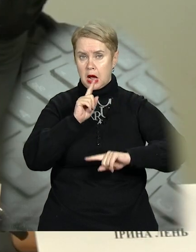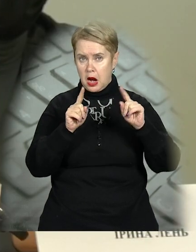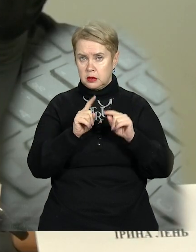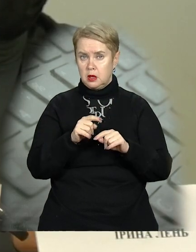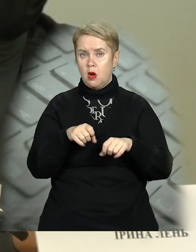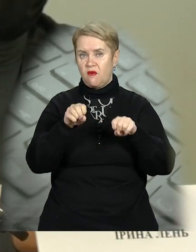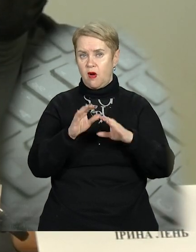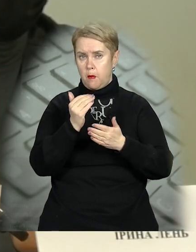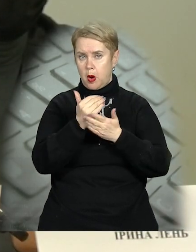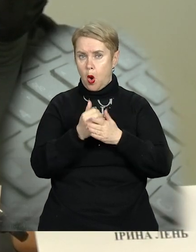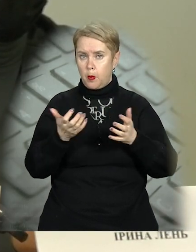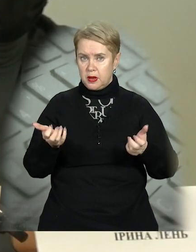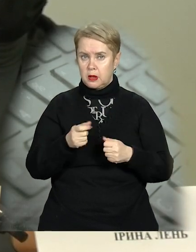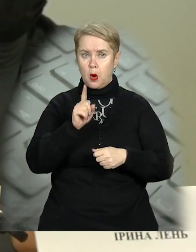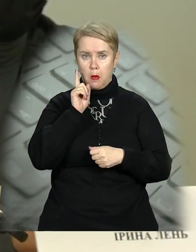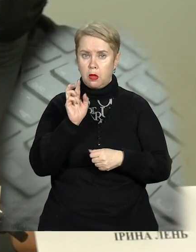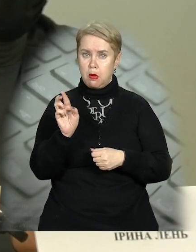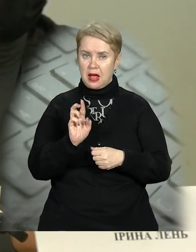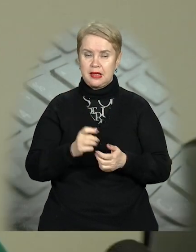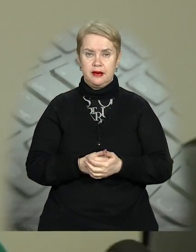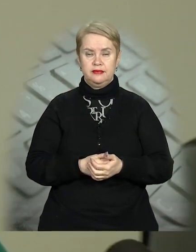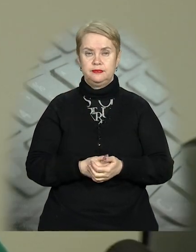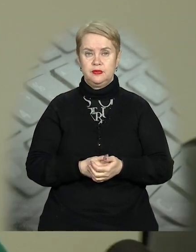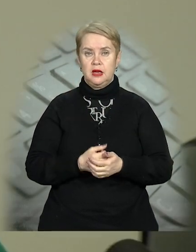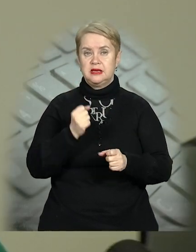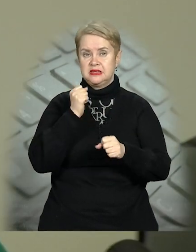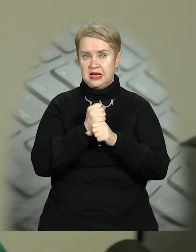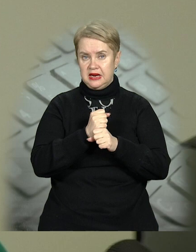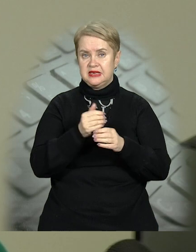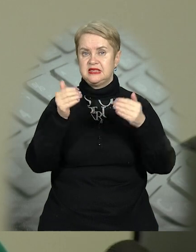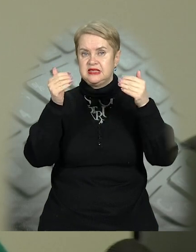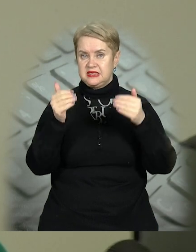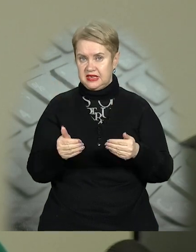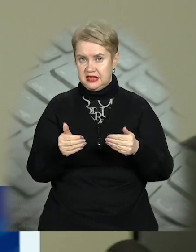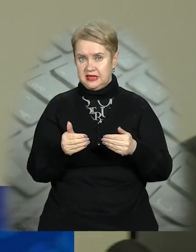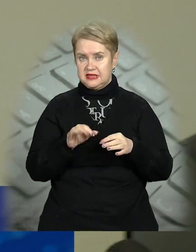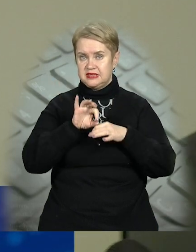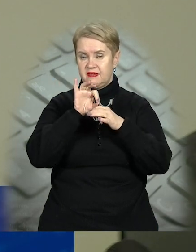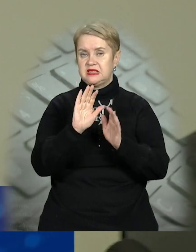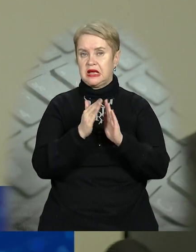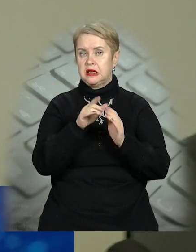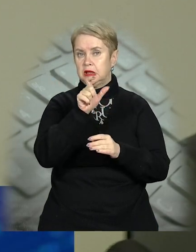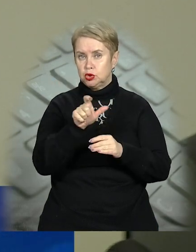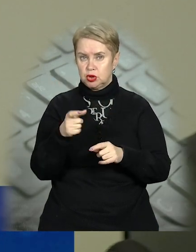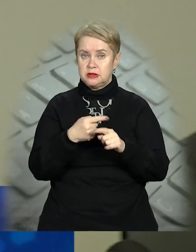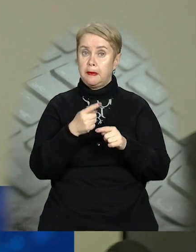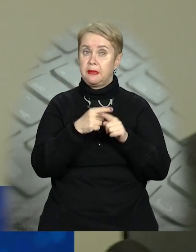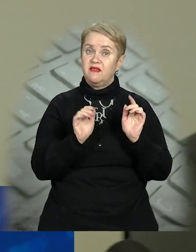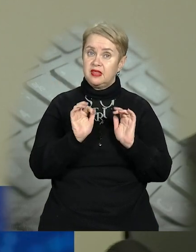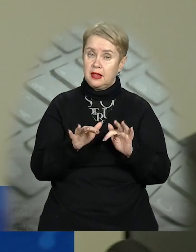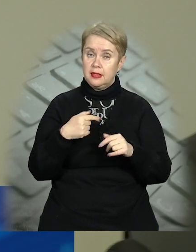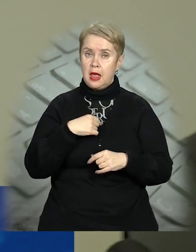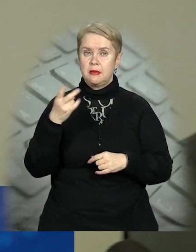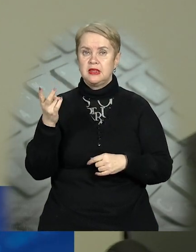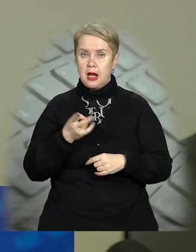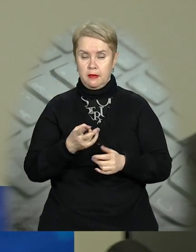ухвалили програму підтримки молодих бібліотекарів. Зробити стіни, завести в них книжки – це півділа. Нам